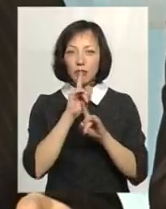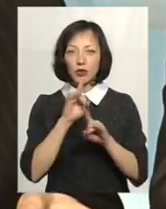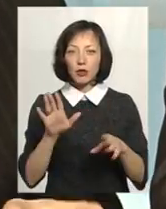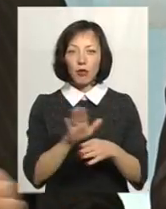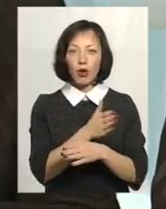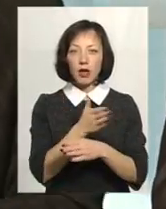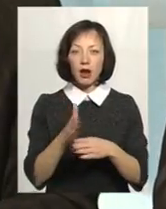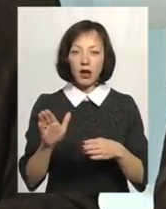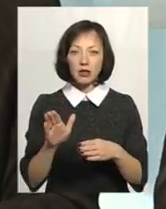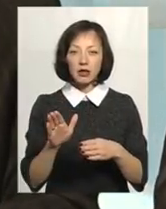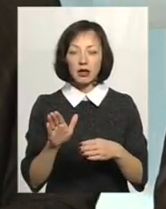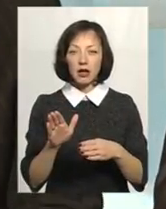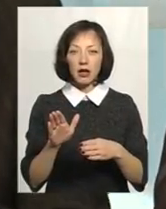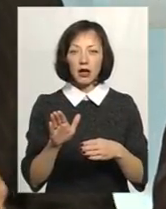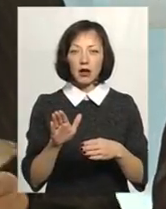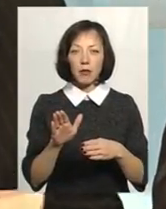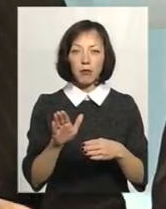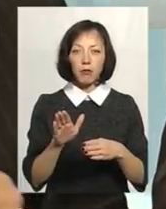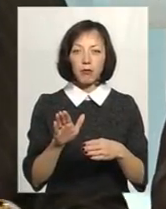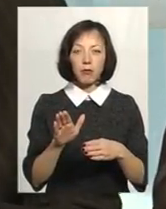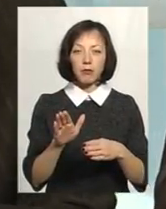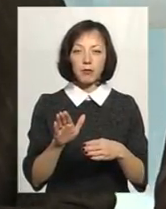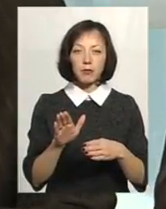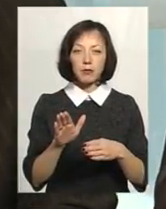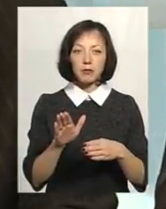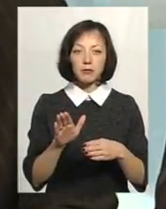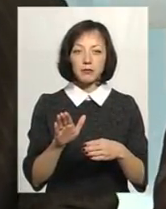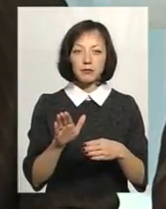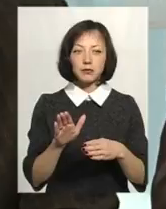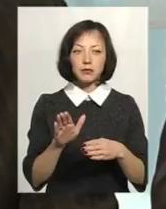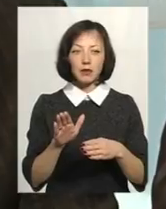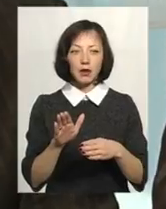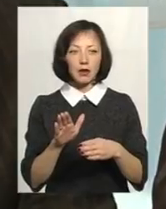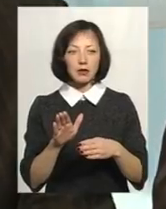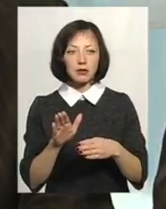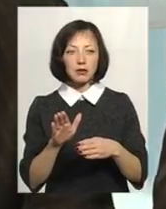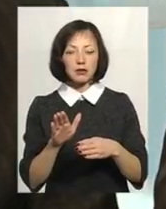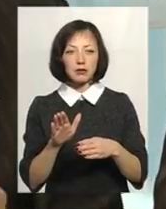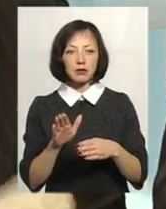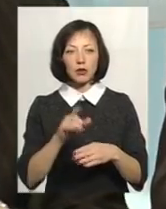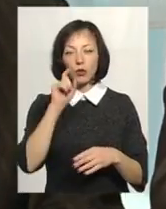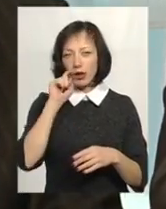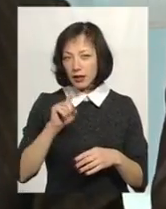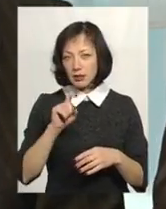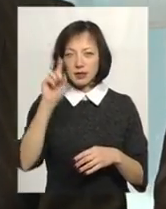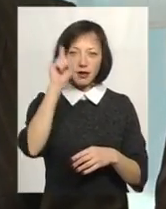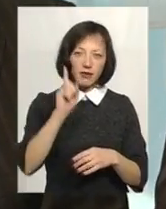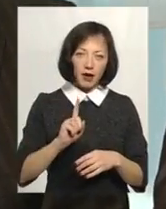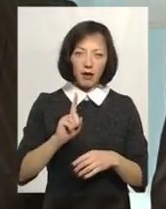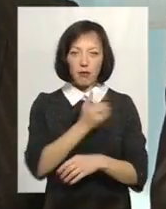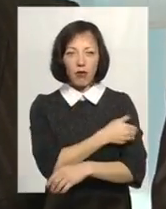будемо поділяти між, як казав вже пан Володимир, між українцями, євріями,